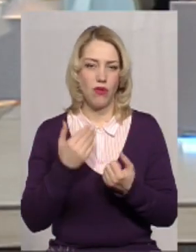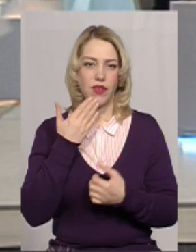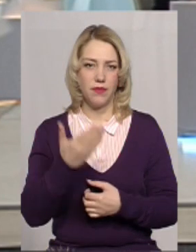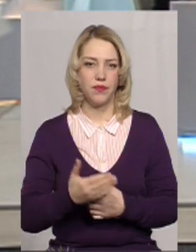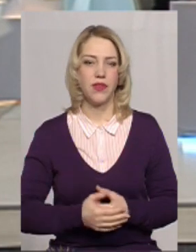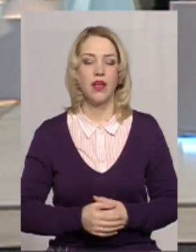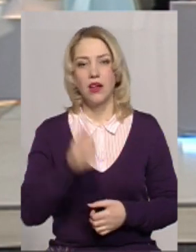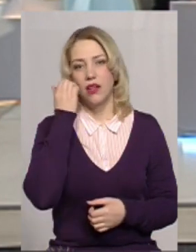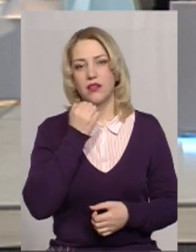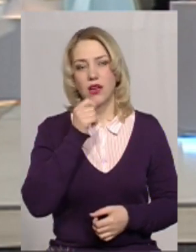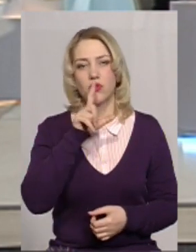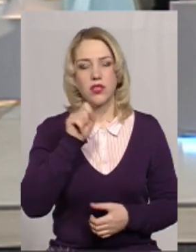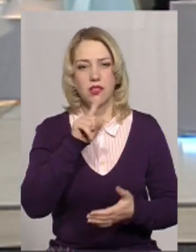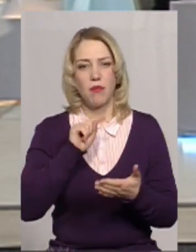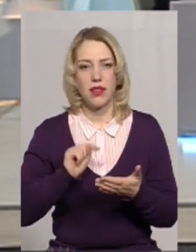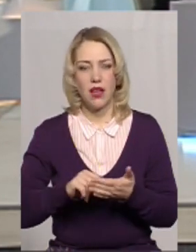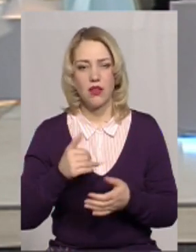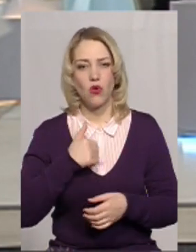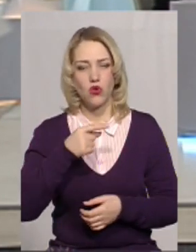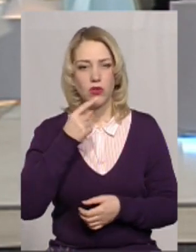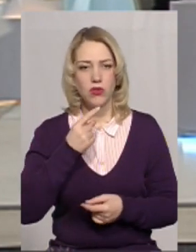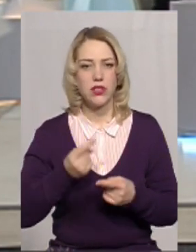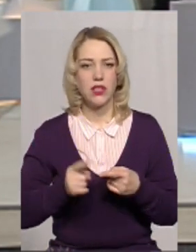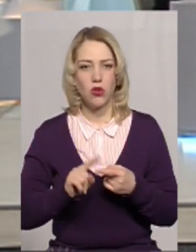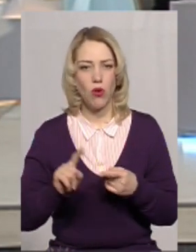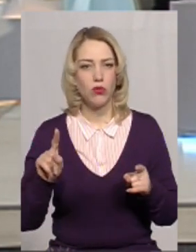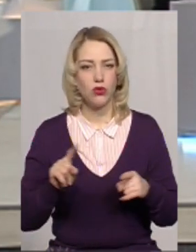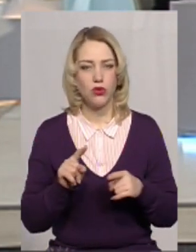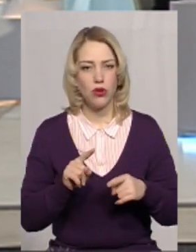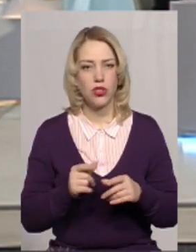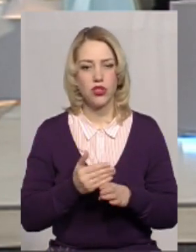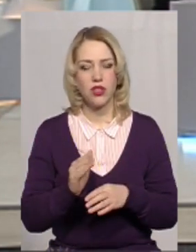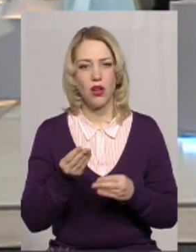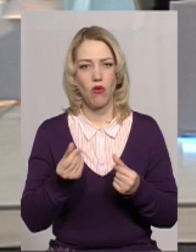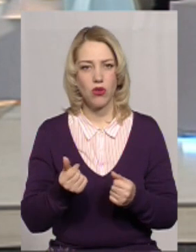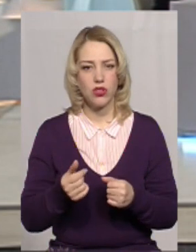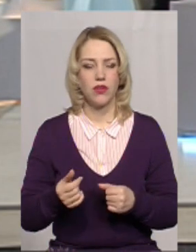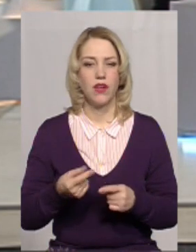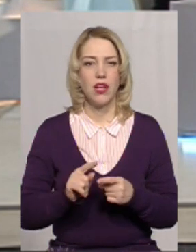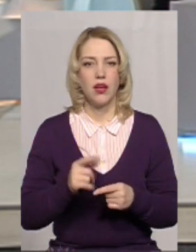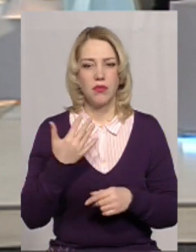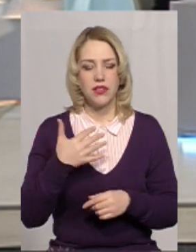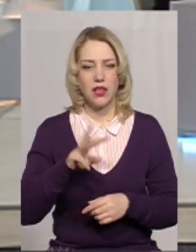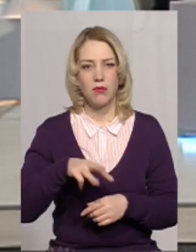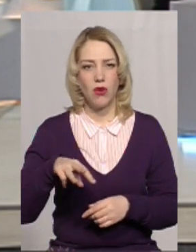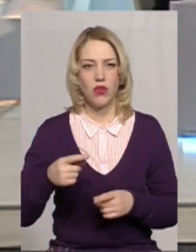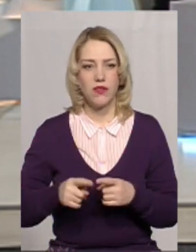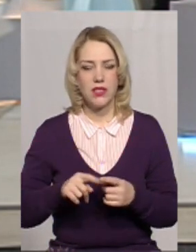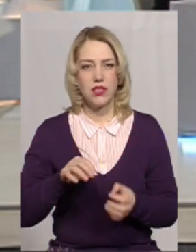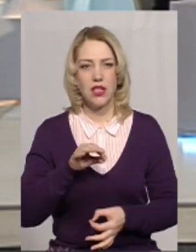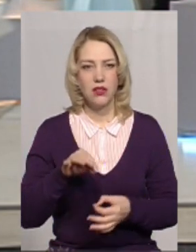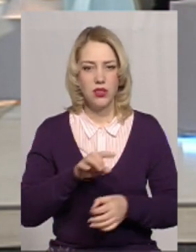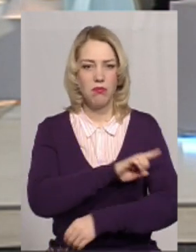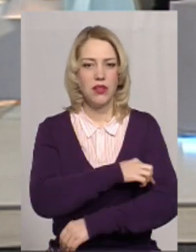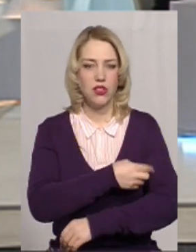Дякую за запитання. Хочу наголосити на тому, що частина коштіва, саме біля 50 мільйонів, це залишки